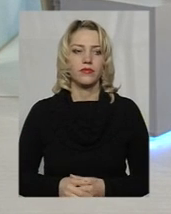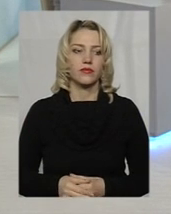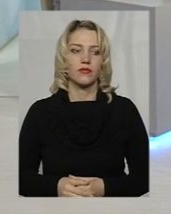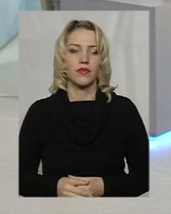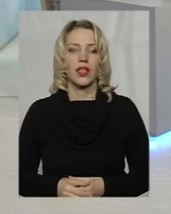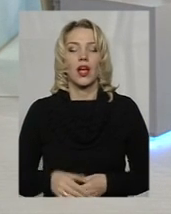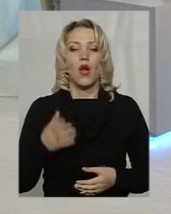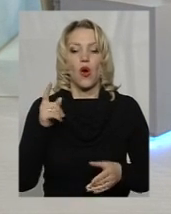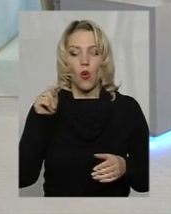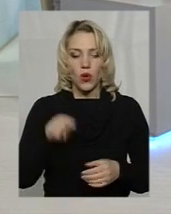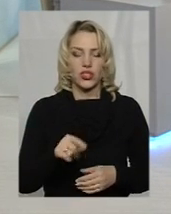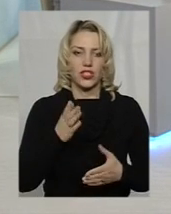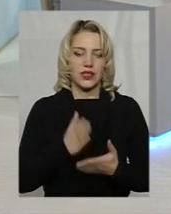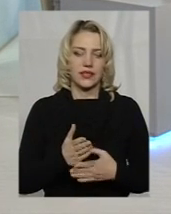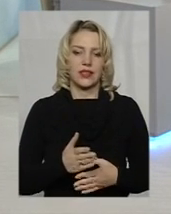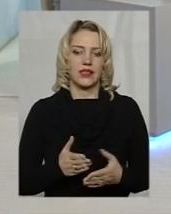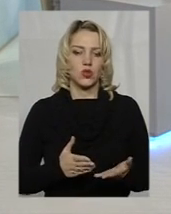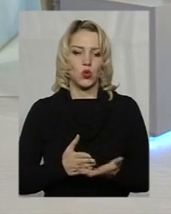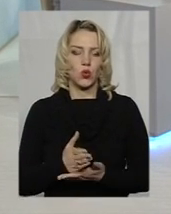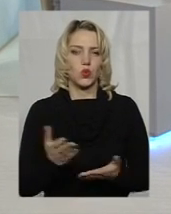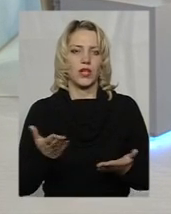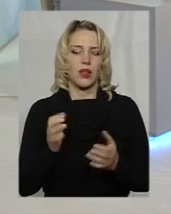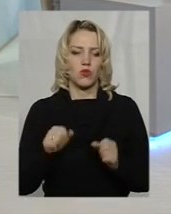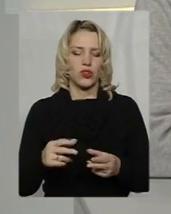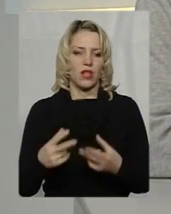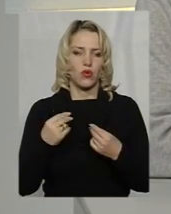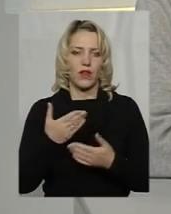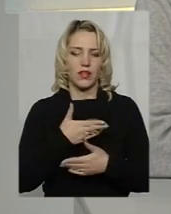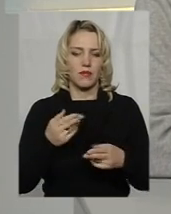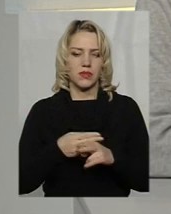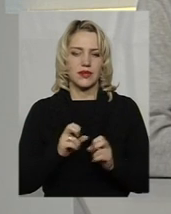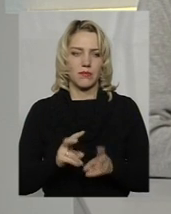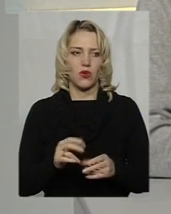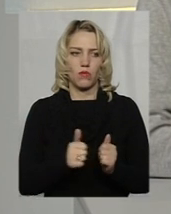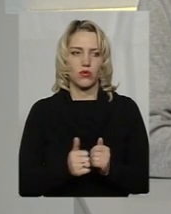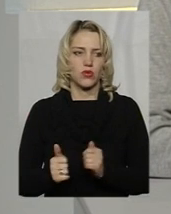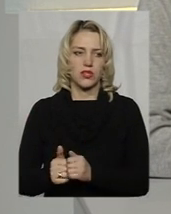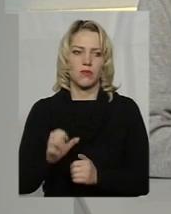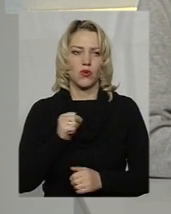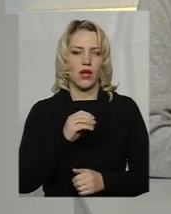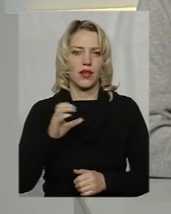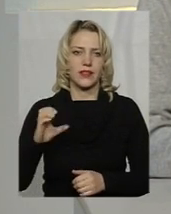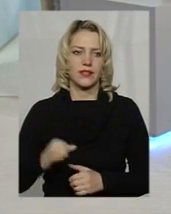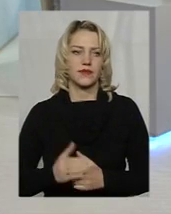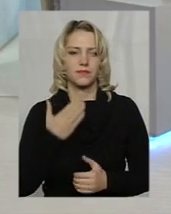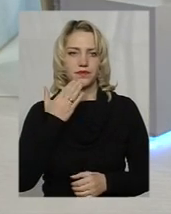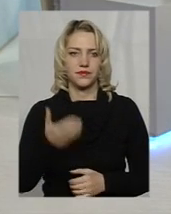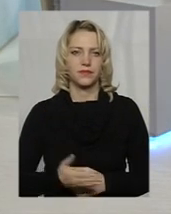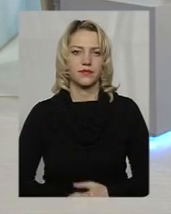Отже, є структура, яка може гарантувати нам безпеку по сусідству з атомною електростанцією?